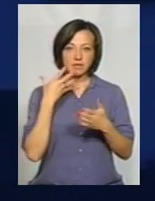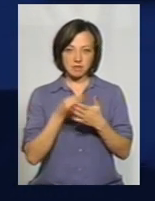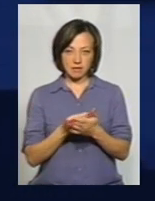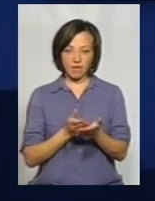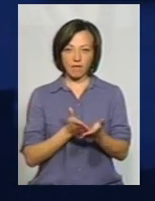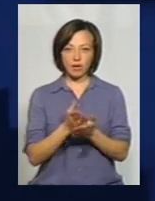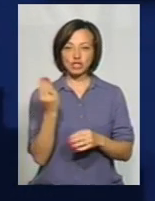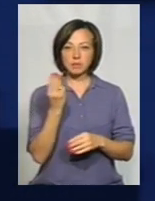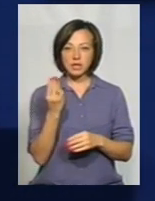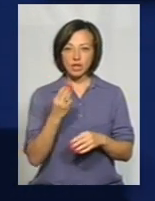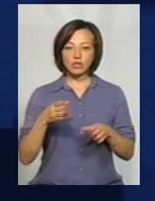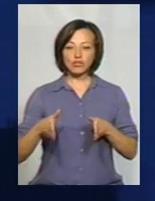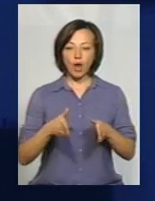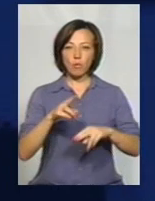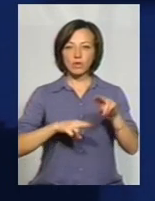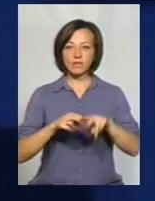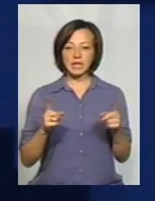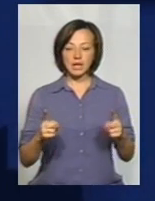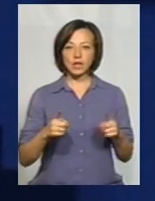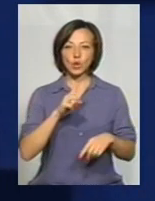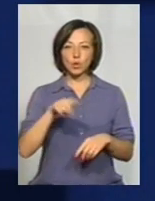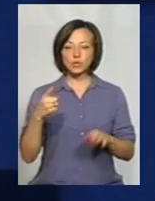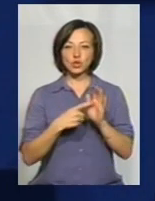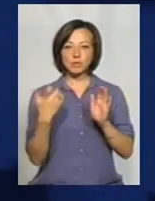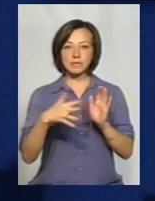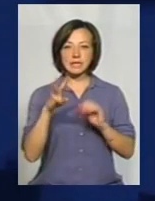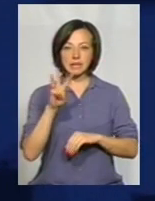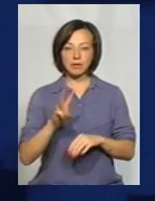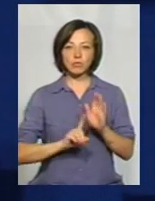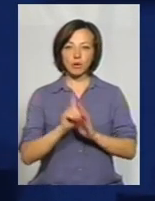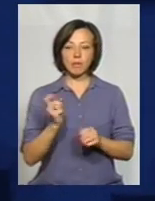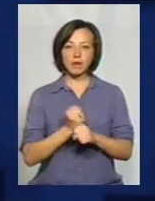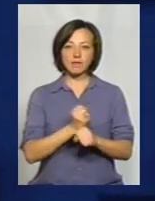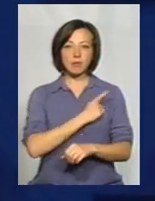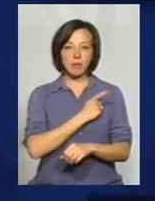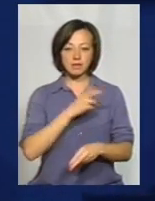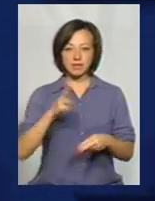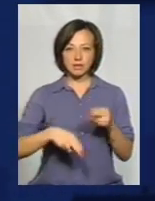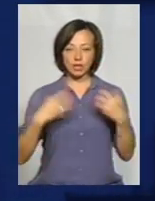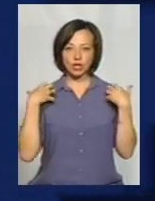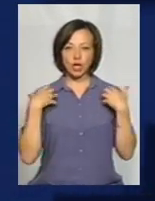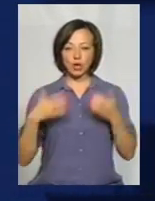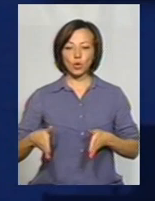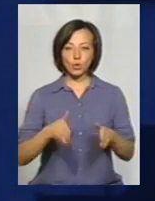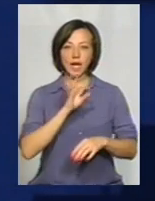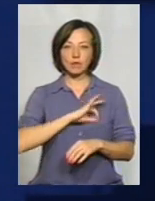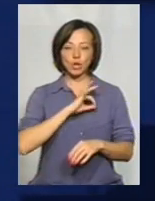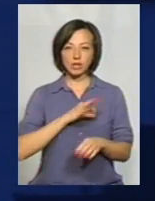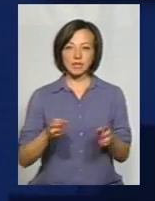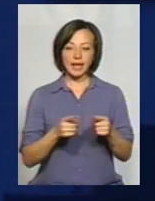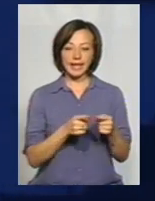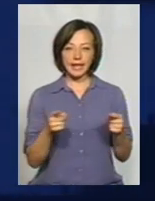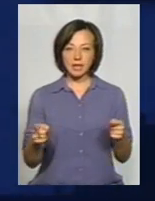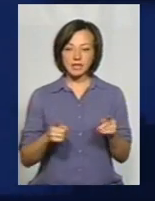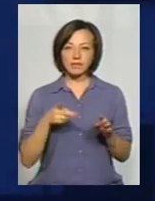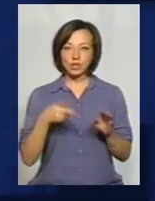У Шепетівській шляхобудівній дільниці номер 653 почав працювати майстром. Закінчив начальником дорожньоексплуатаційної дільниці.